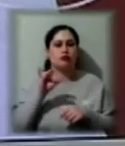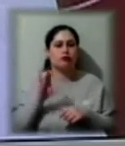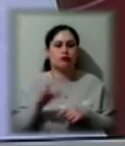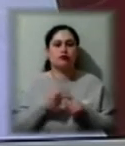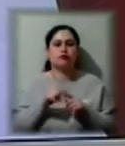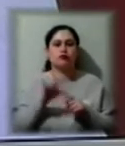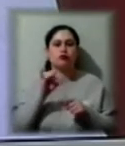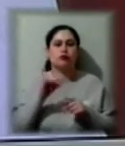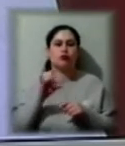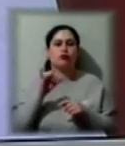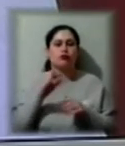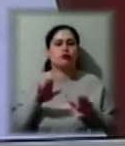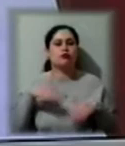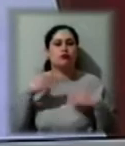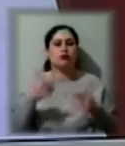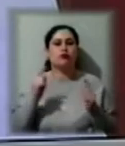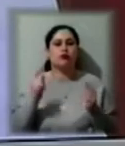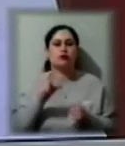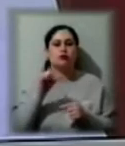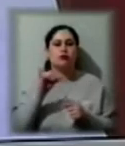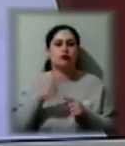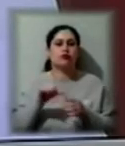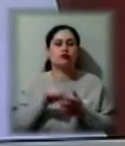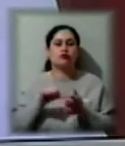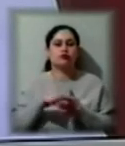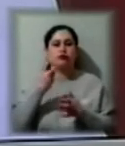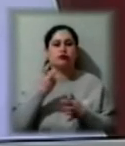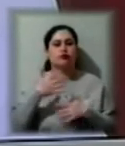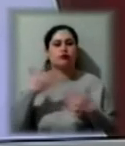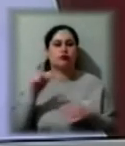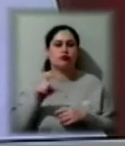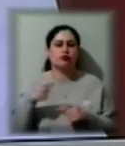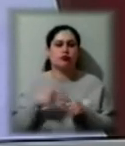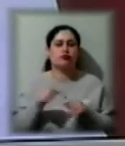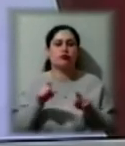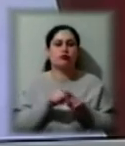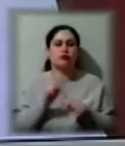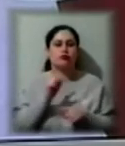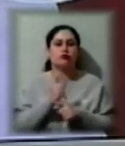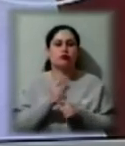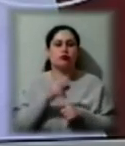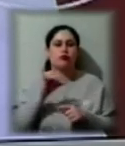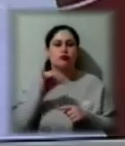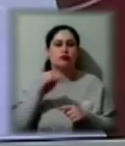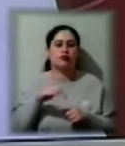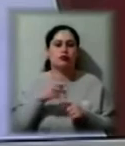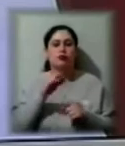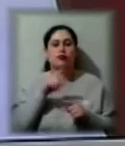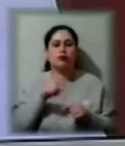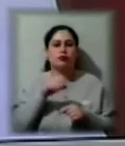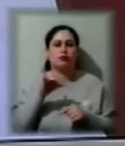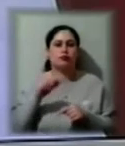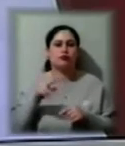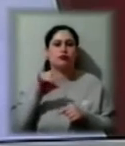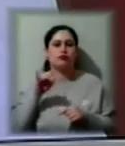запропонували обмежити масові заходи за участі 200 і більше осіб, а також заборонили експортувати протиепідемічні препарати. Голова